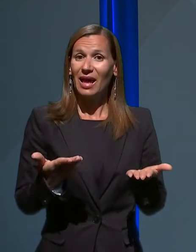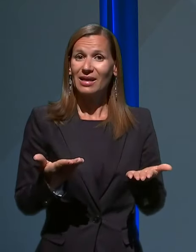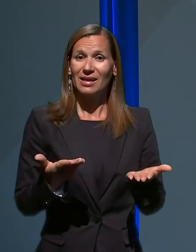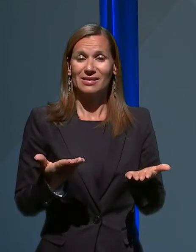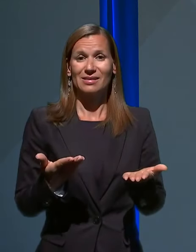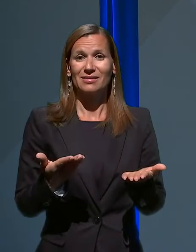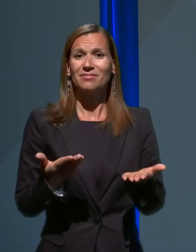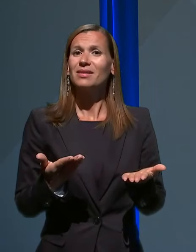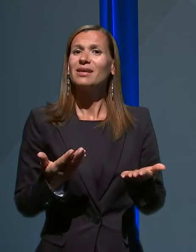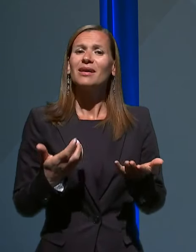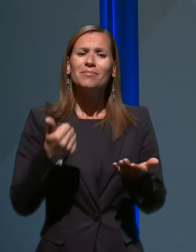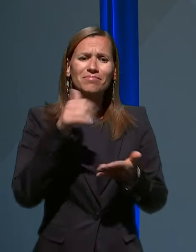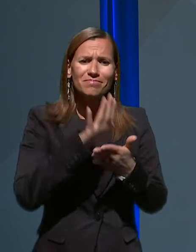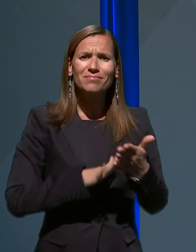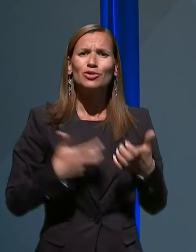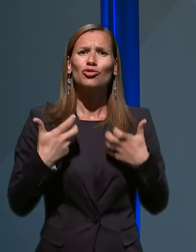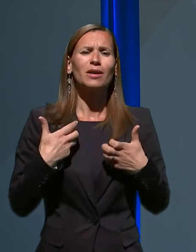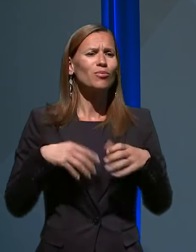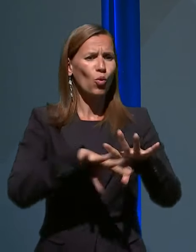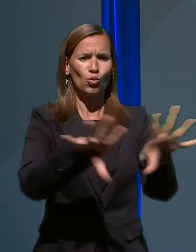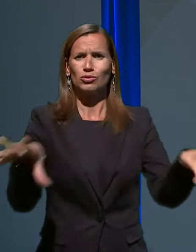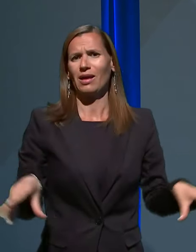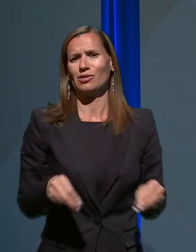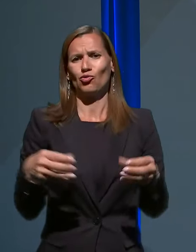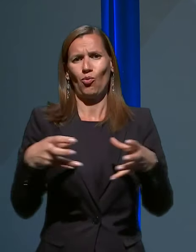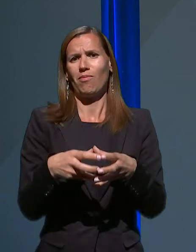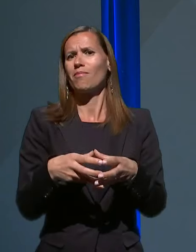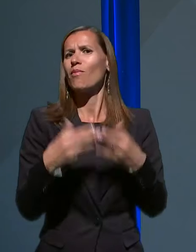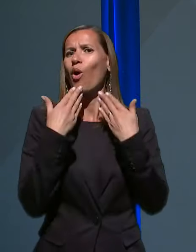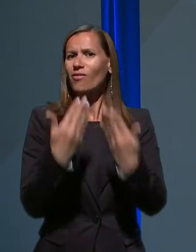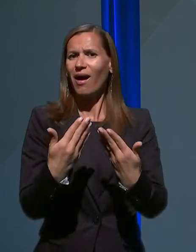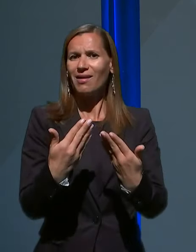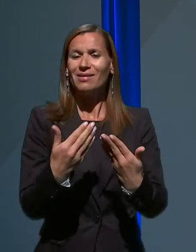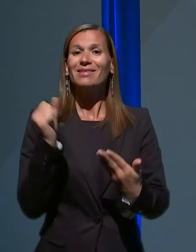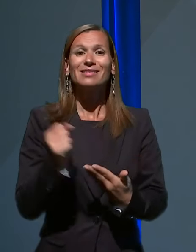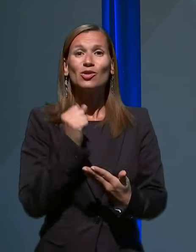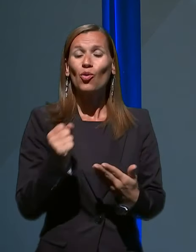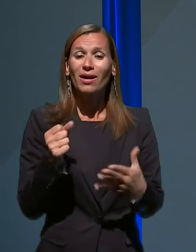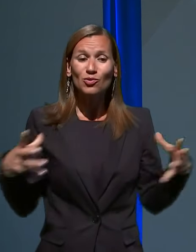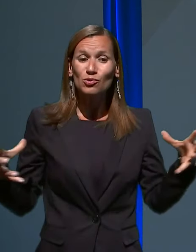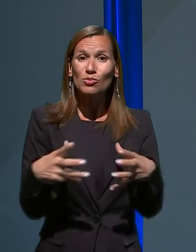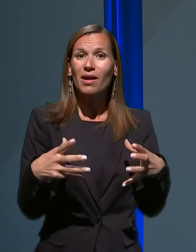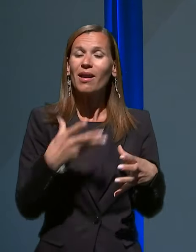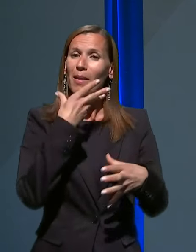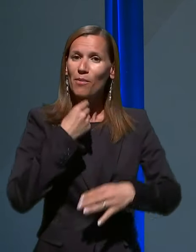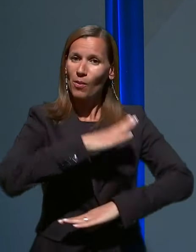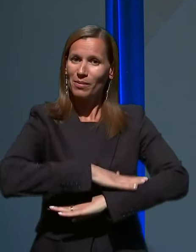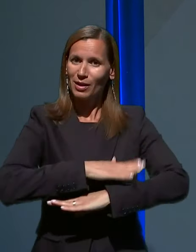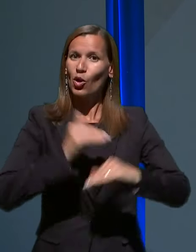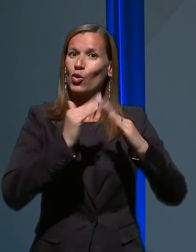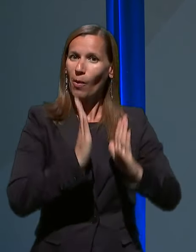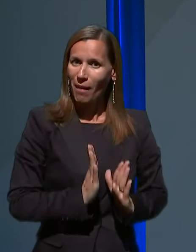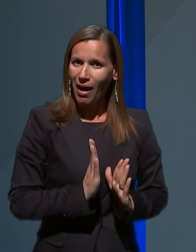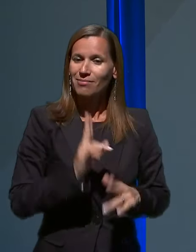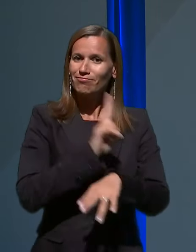želim vse pohvaliti. Zato, ker smo vsi tako pridno doma, ozdržujemo razdaljo,